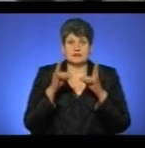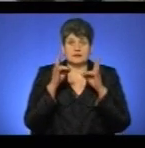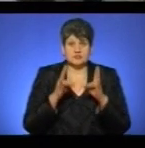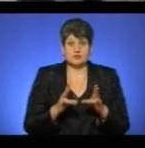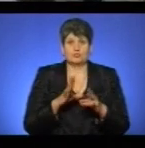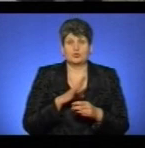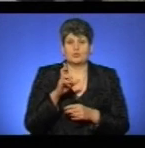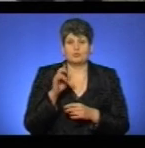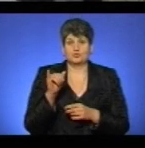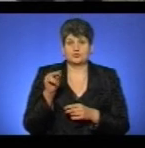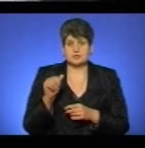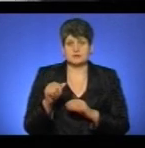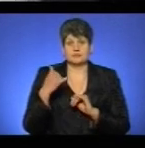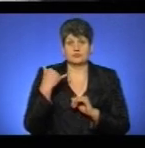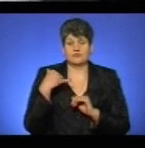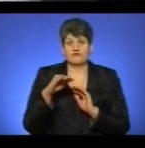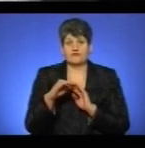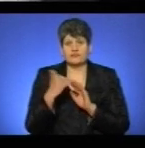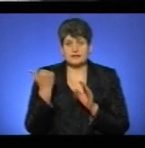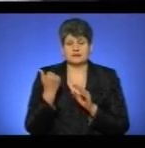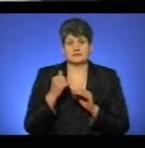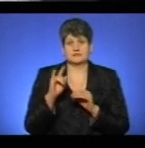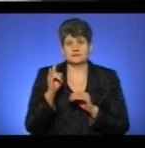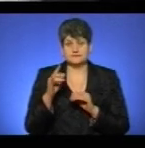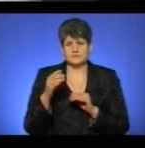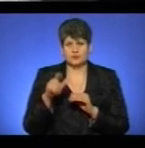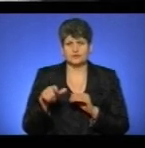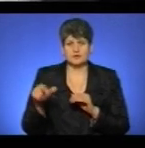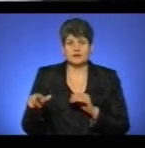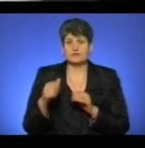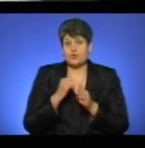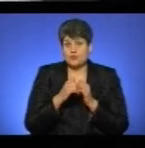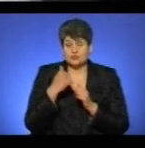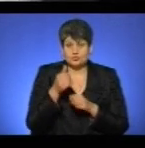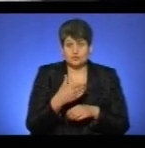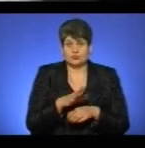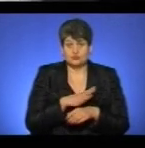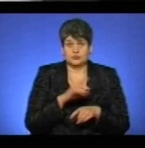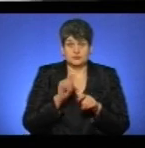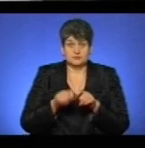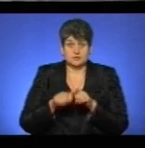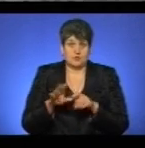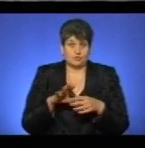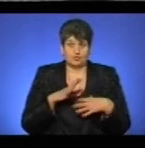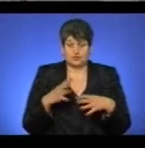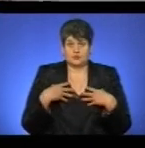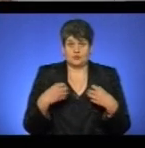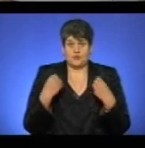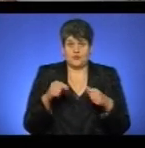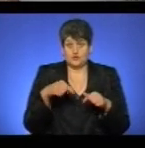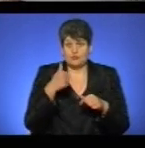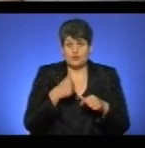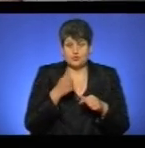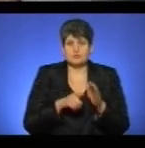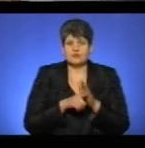Бучачі за викликом пацієнта. За її словами, Даринка Демчук щороку проходила медичне обстеження і була здорова. Лише цілоріч